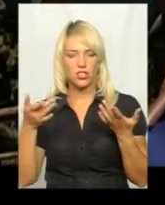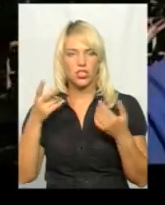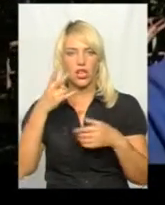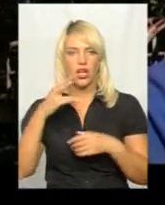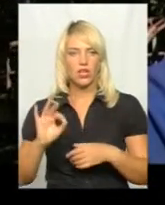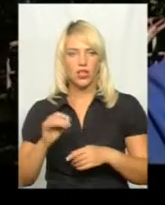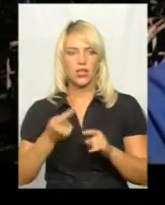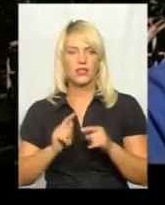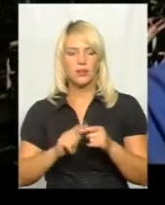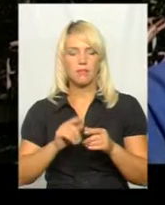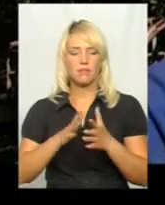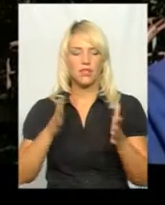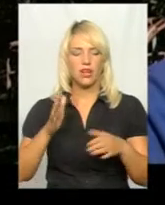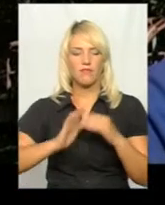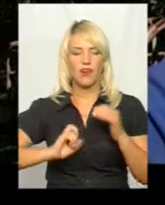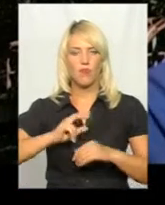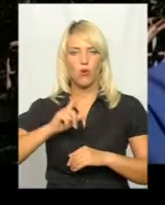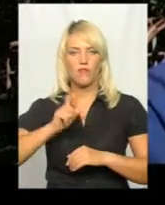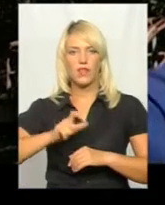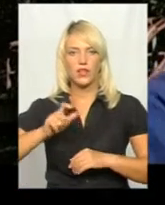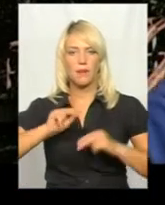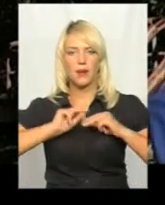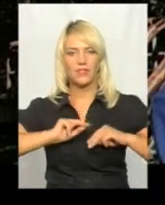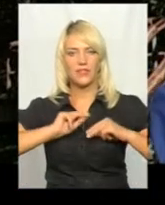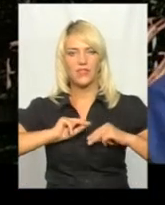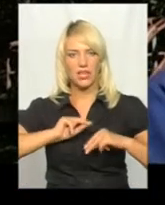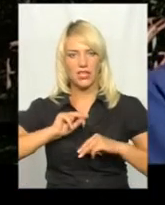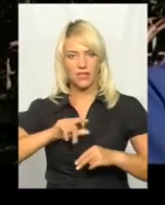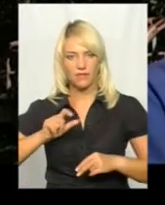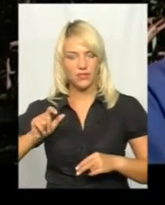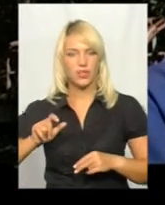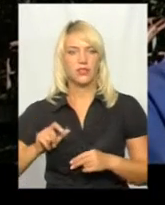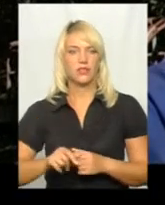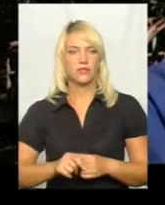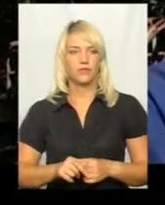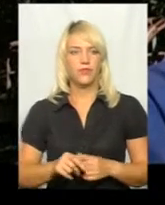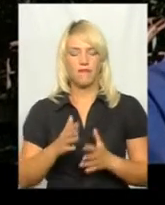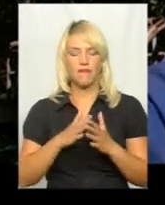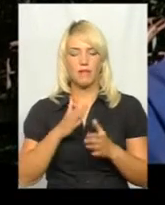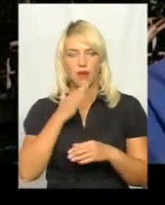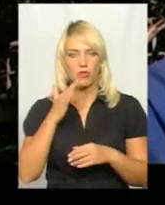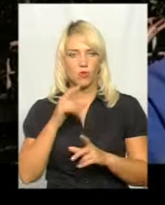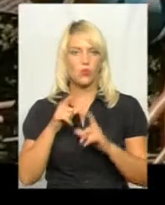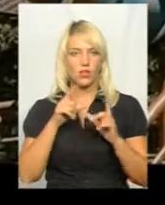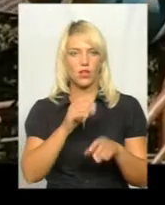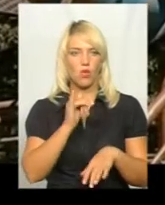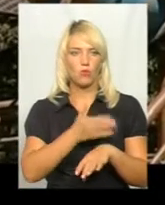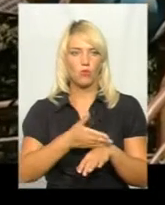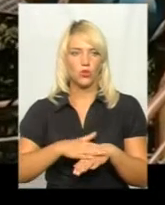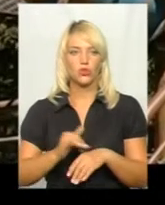більшість кваліфікованих працівників, велика частина виїхала в Польщу.